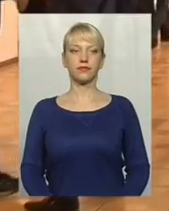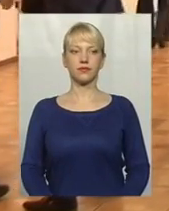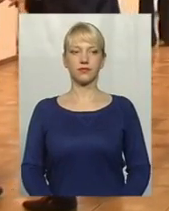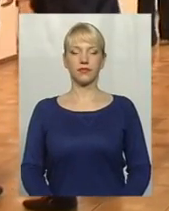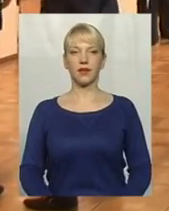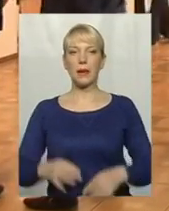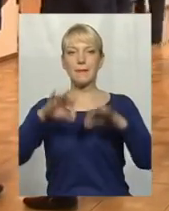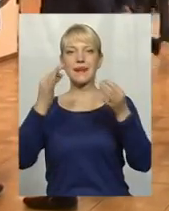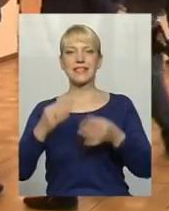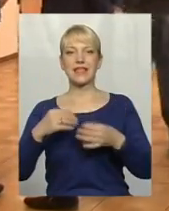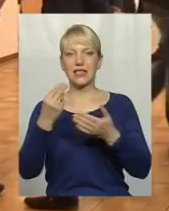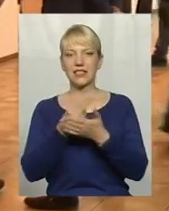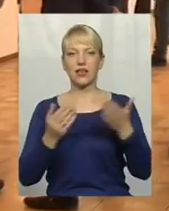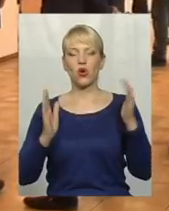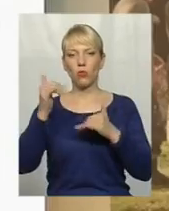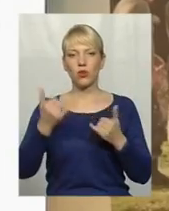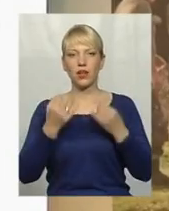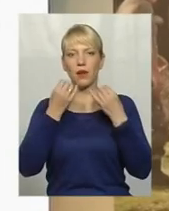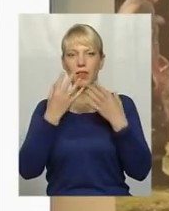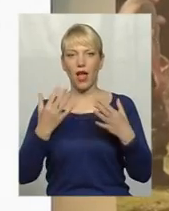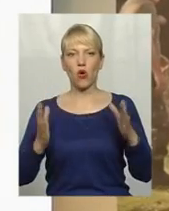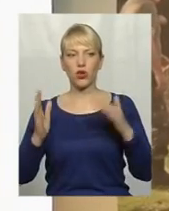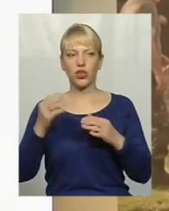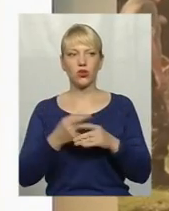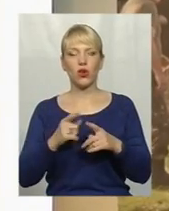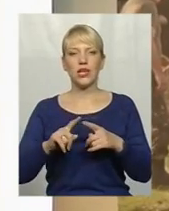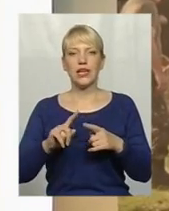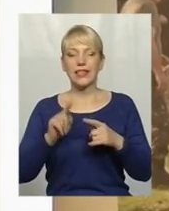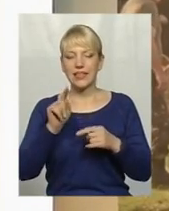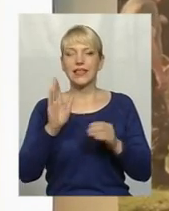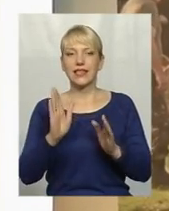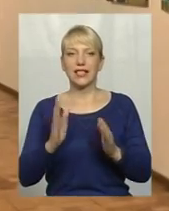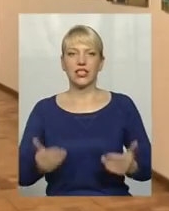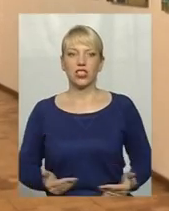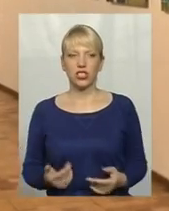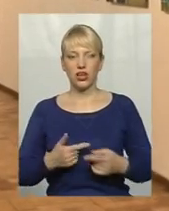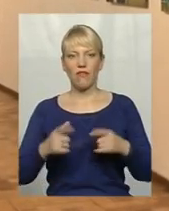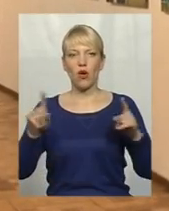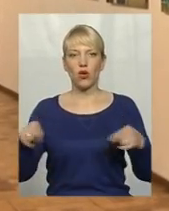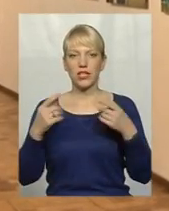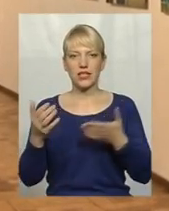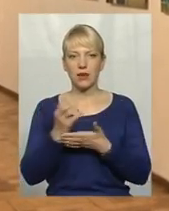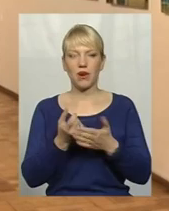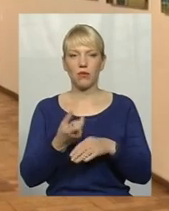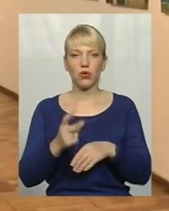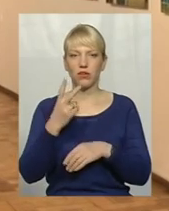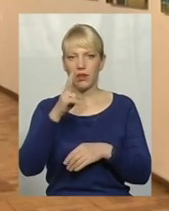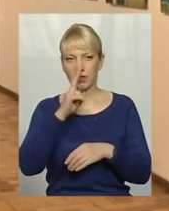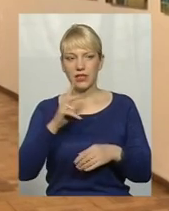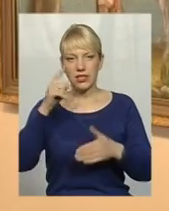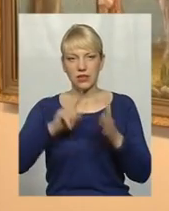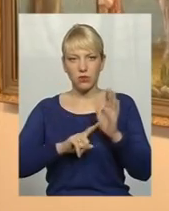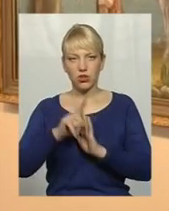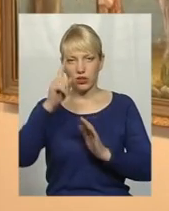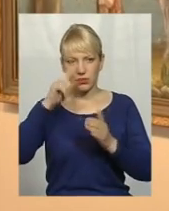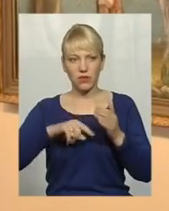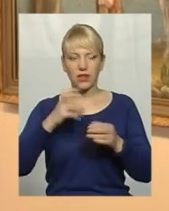Мистецькі роботи для благодійного аукціону «Ти тільки живи» організатори акції збирали понад два місяці. Кажуть, спочатку сподівалися на два